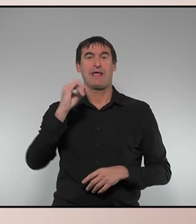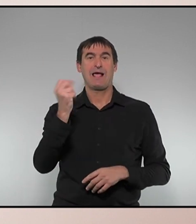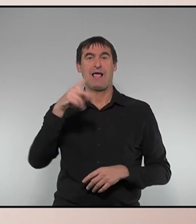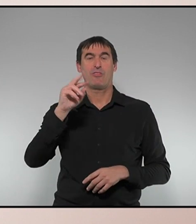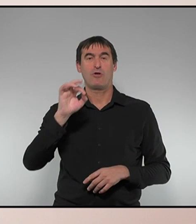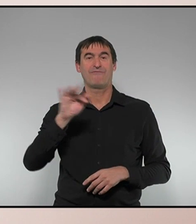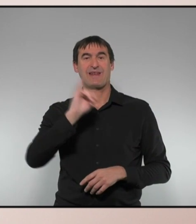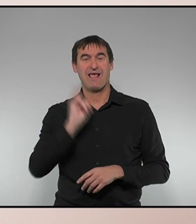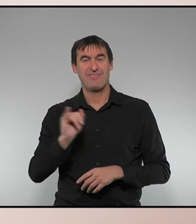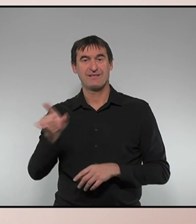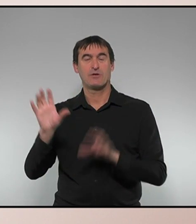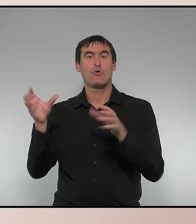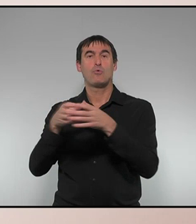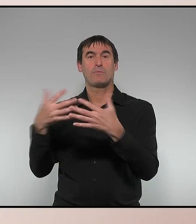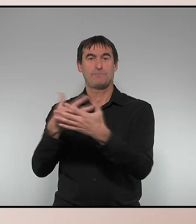Álvarez del Grup Mixt.